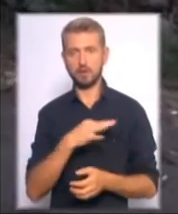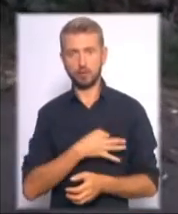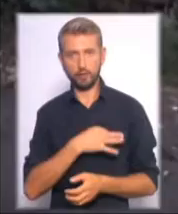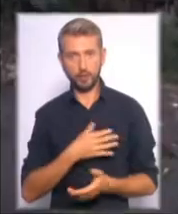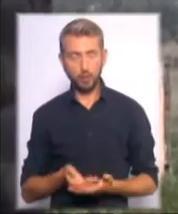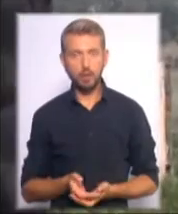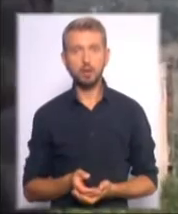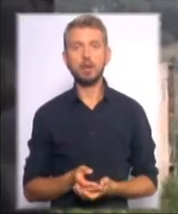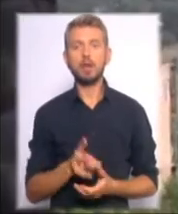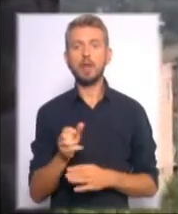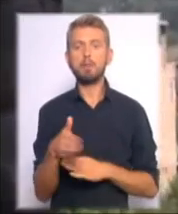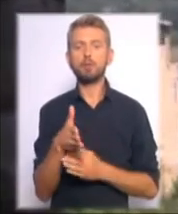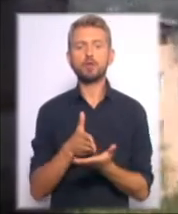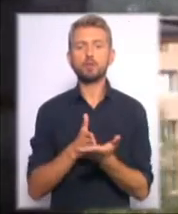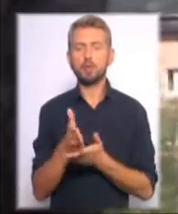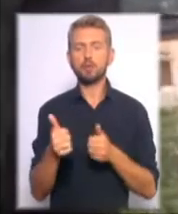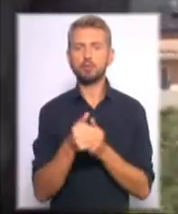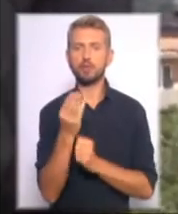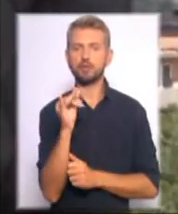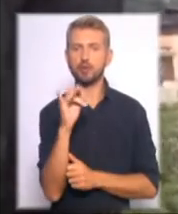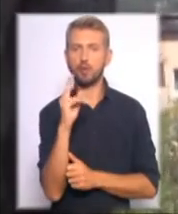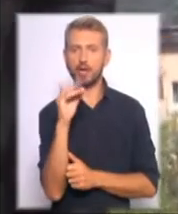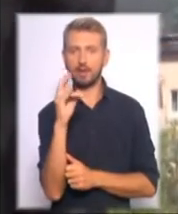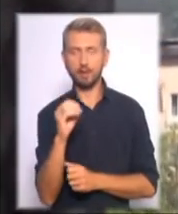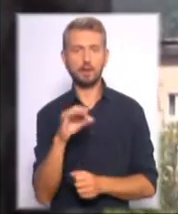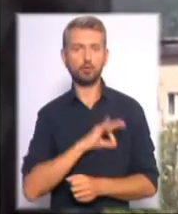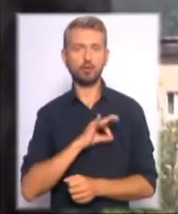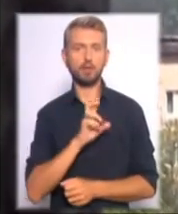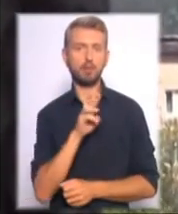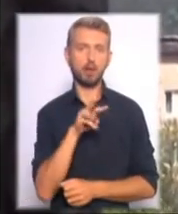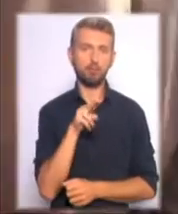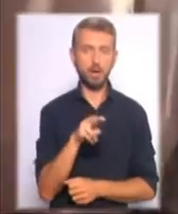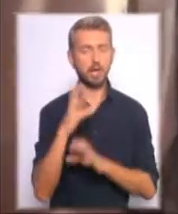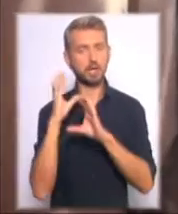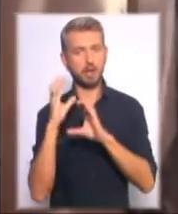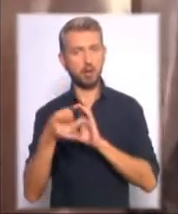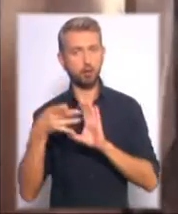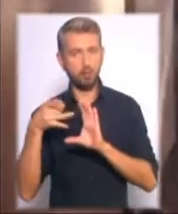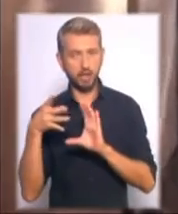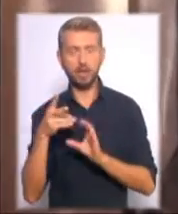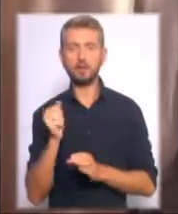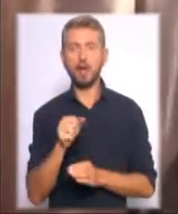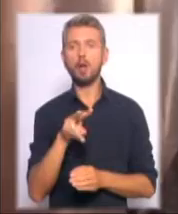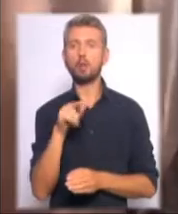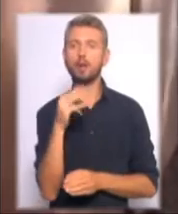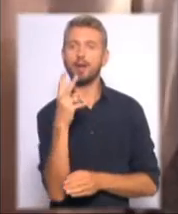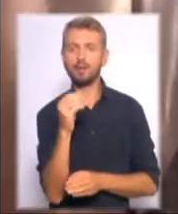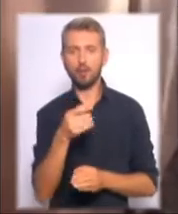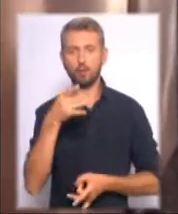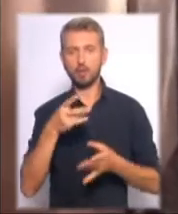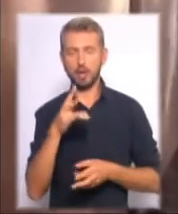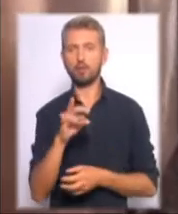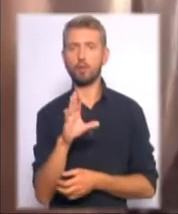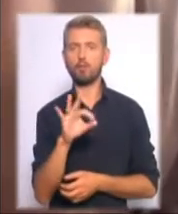біля Широкиного путінські найманці застосували БМП та гранатомети. На Луганському обстріляли Нову Олександрівку. Обійшлося без загиблих,